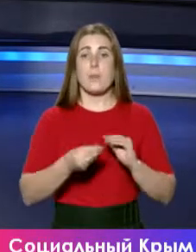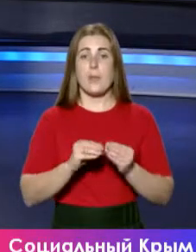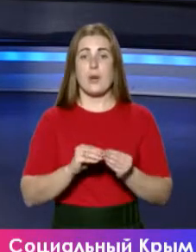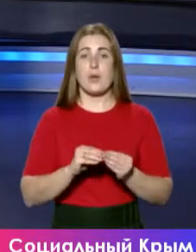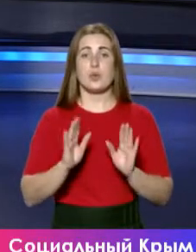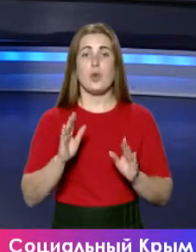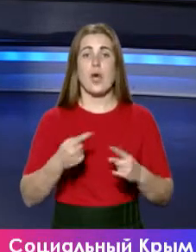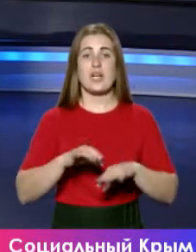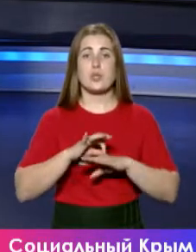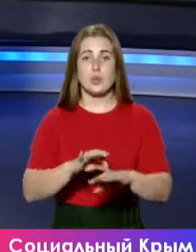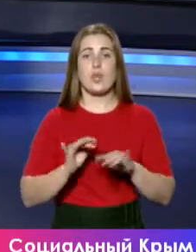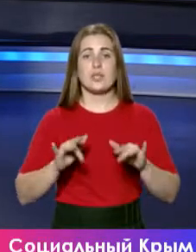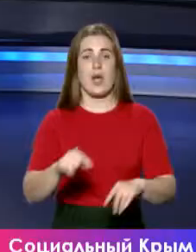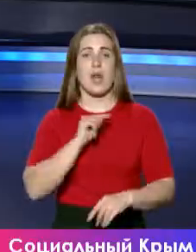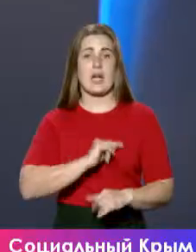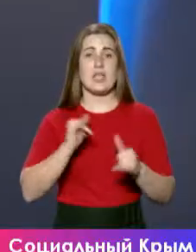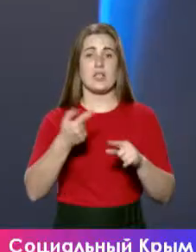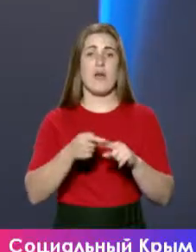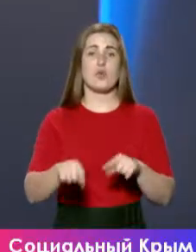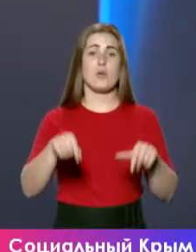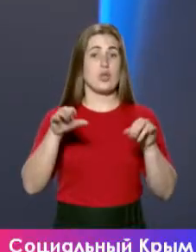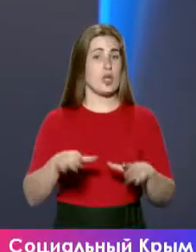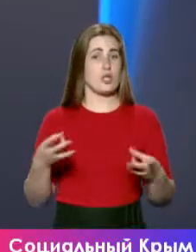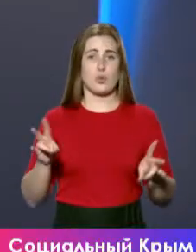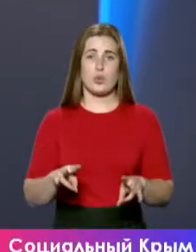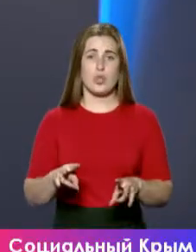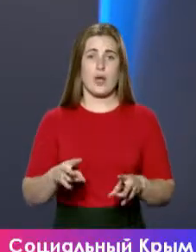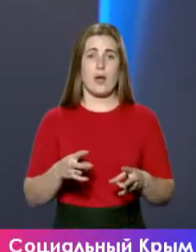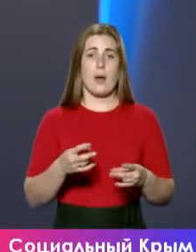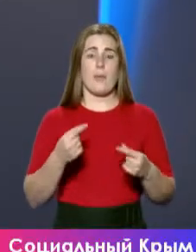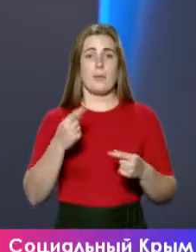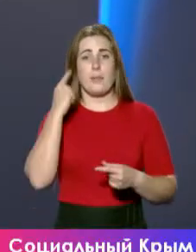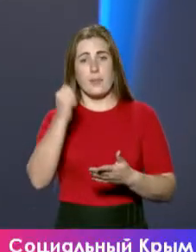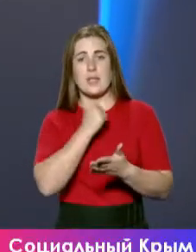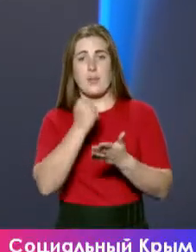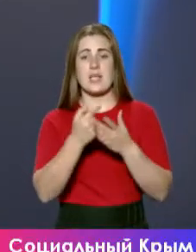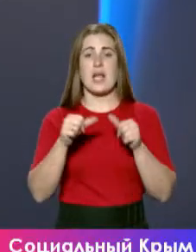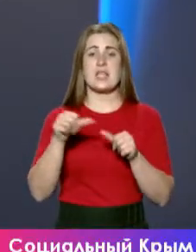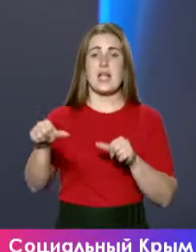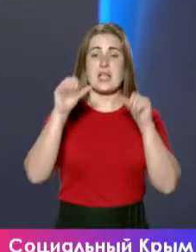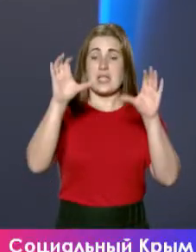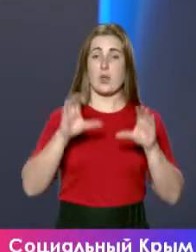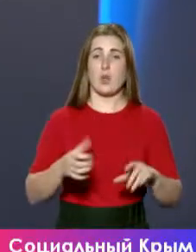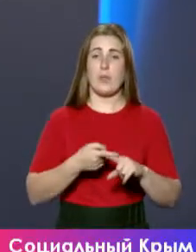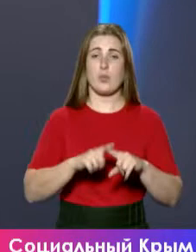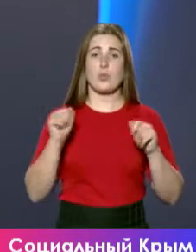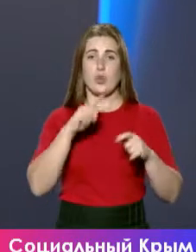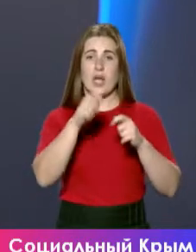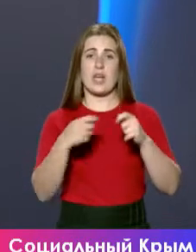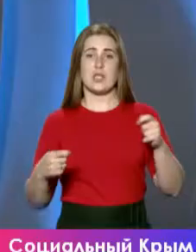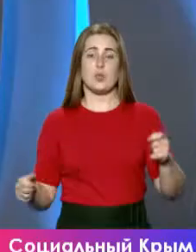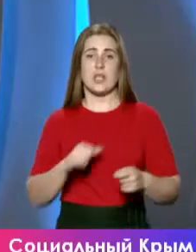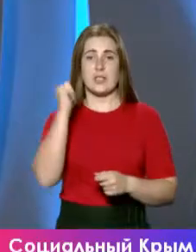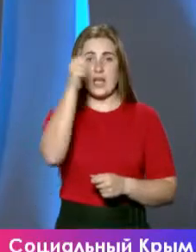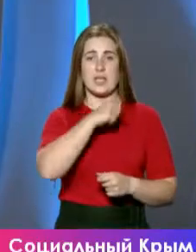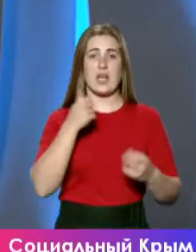организационный характер. Для того, чтобы ее решить, не нужно принимать отдельные законы, потому что в противном случае это может растянуться на года. Достаточно